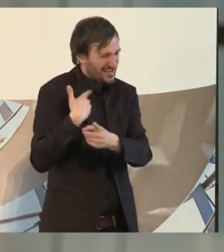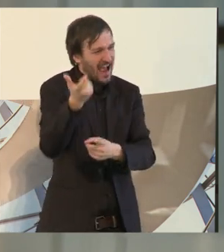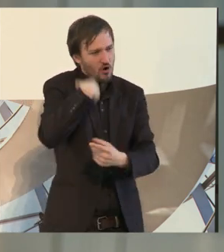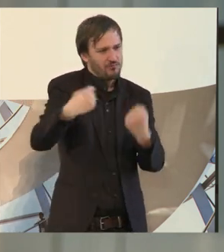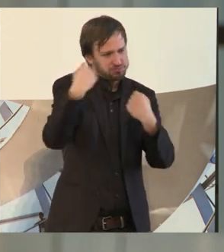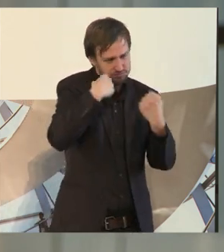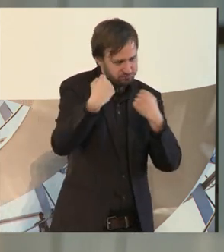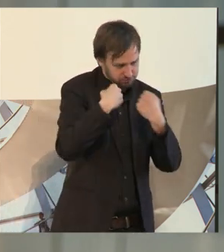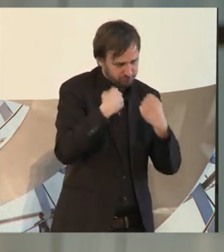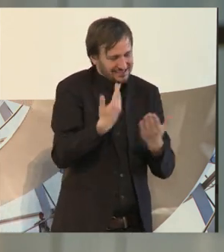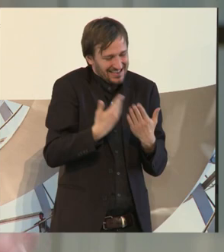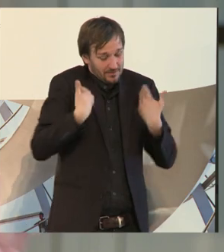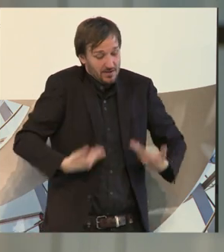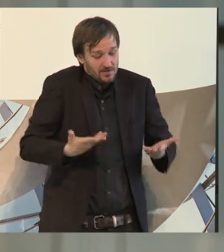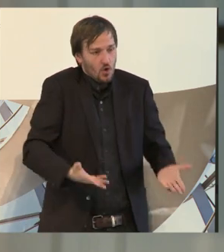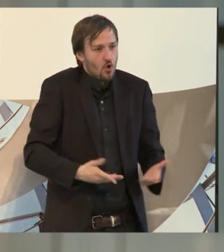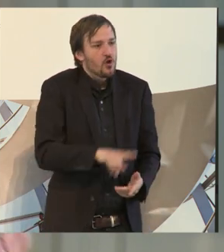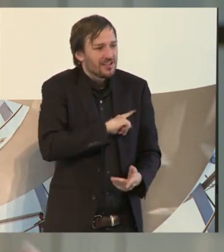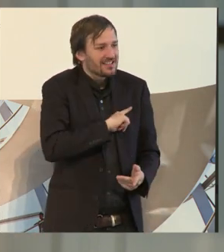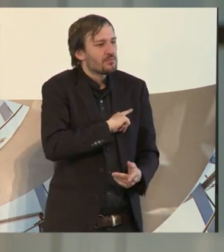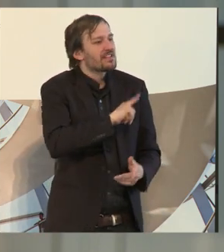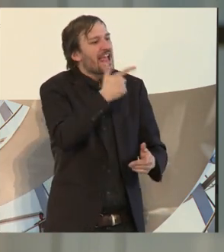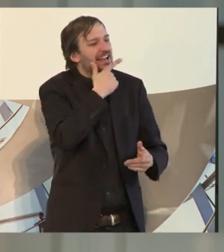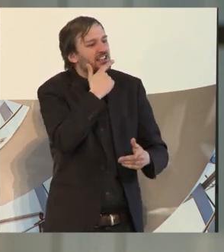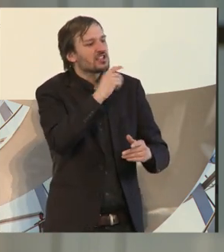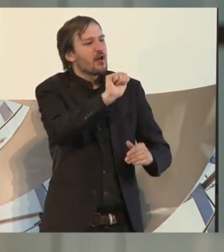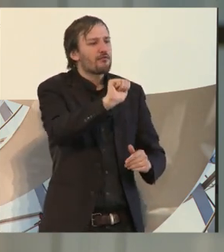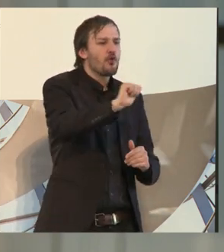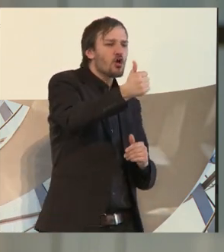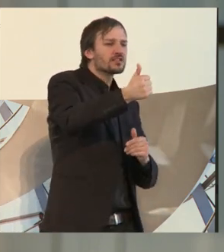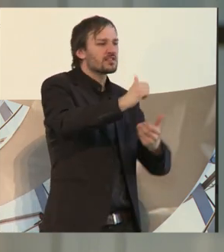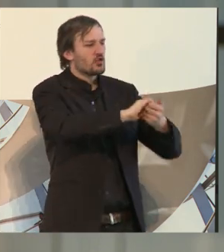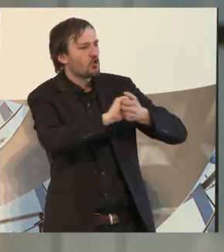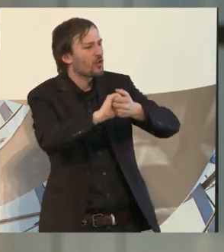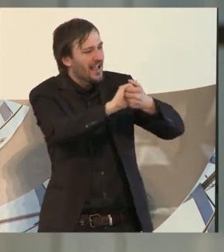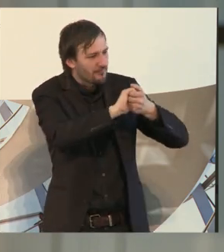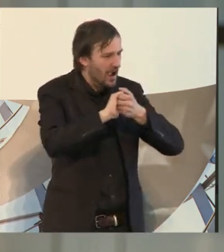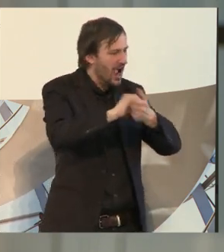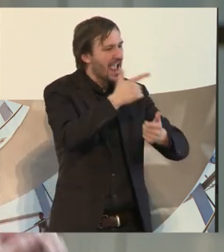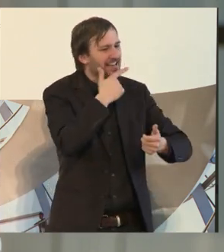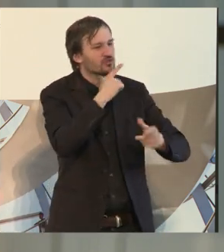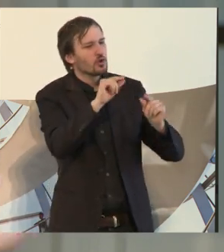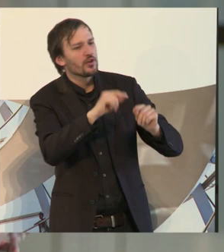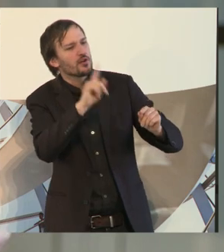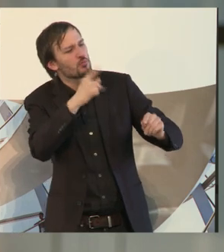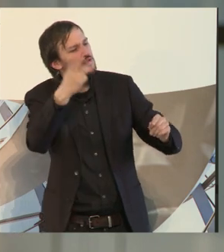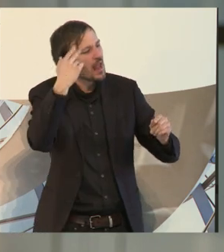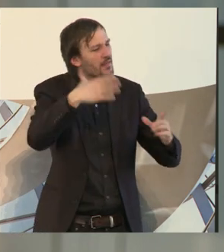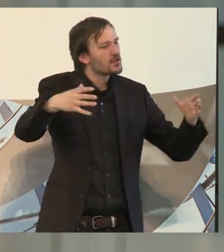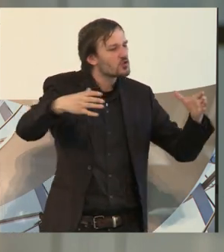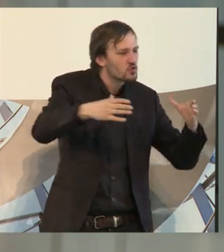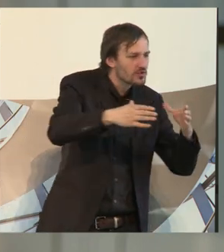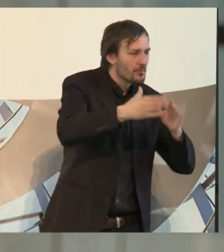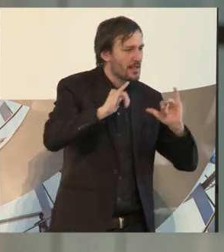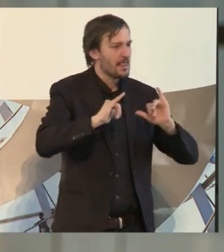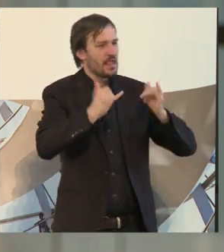Englisch benannt, weil ich sage, wir müssen überall wieder lernen, miteinander zu leben. Ich gehe in die Schulen,